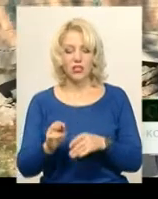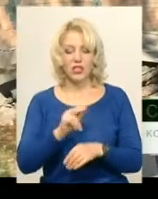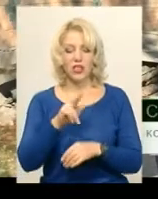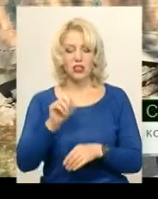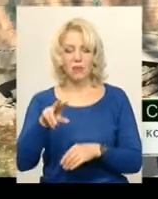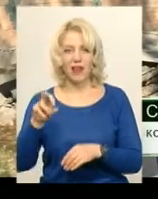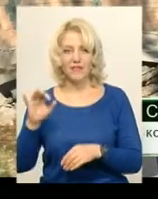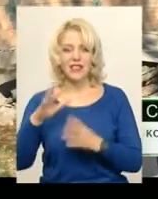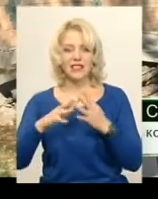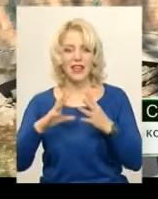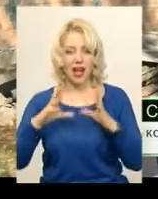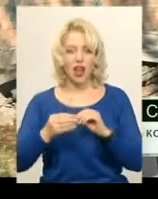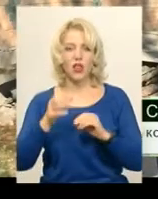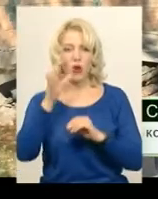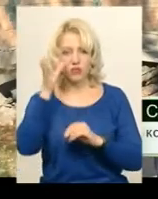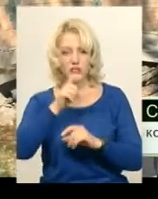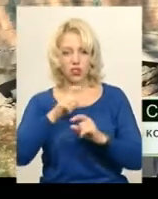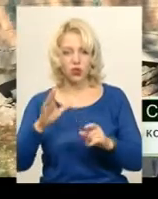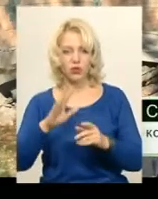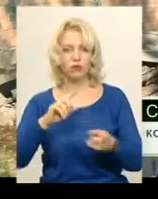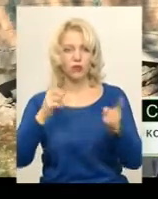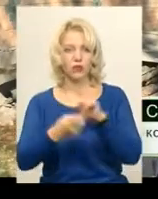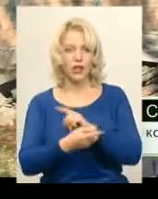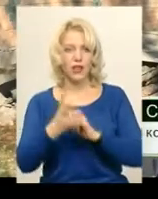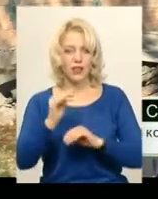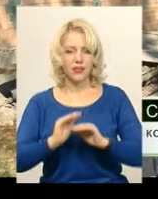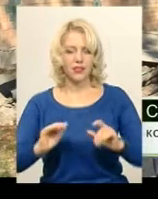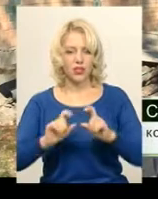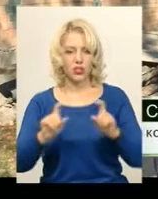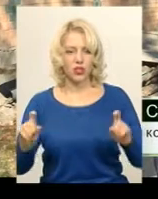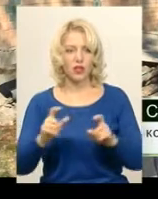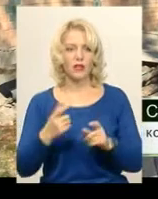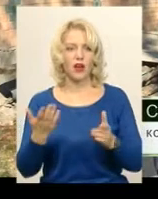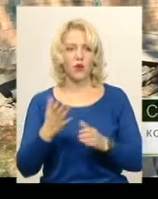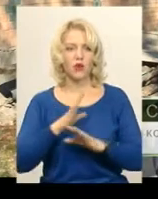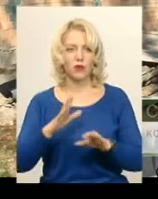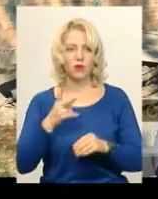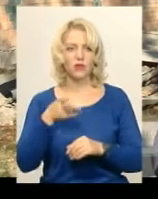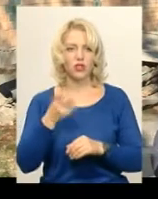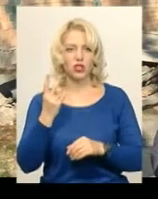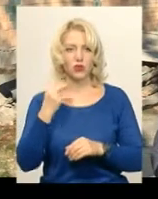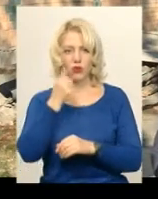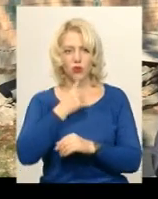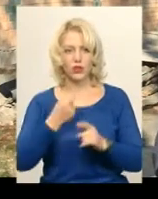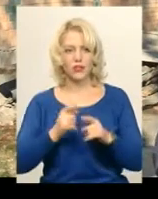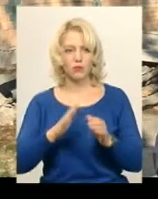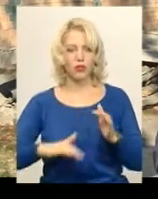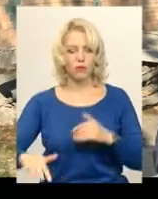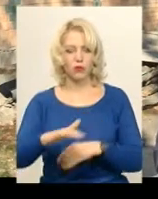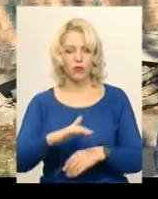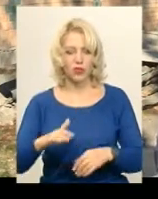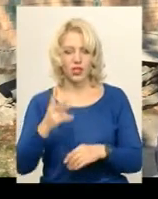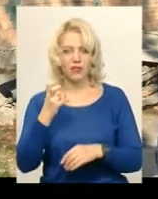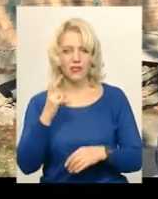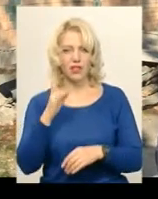загальноосвітньої школи реконструють під дитячий садок, якого в селі не було з 2002 року. Це буде площа 200 квадратних метрів